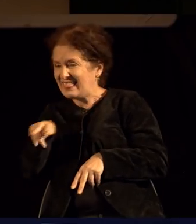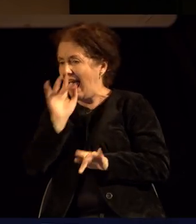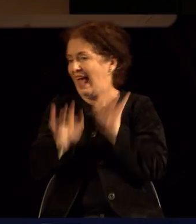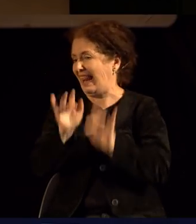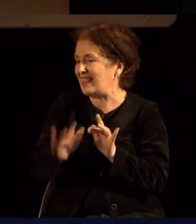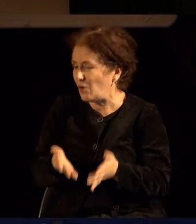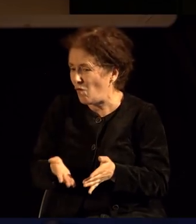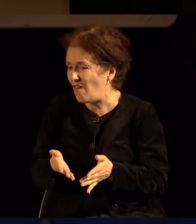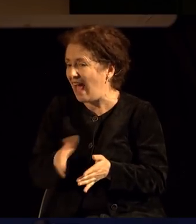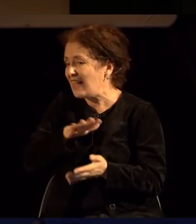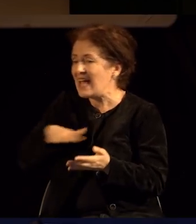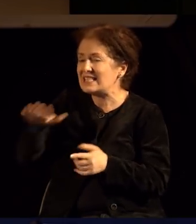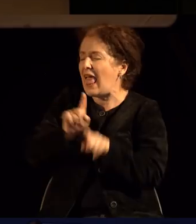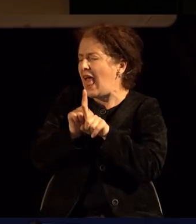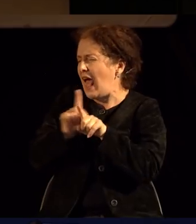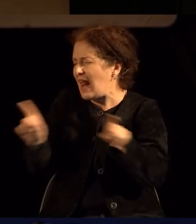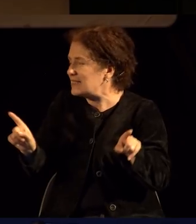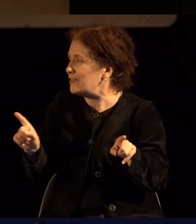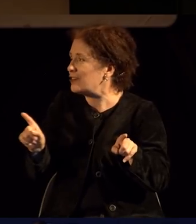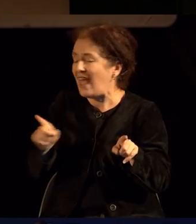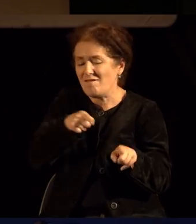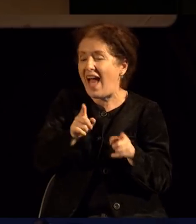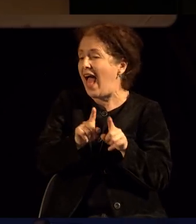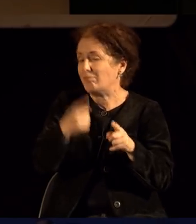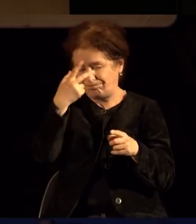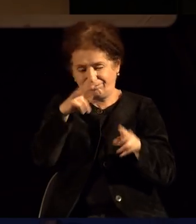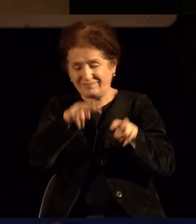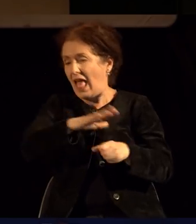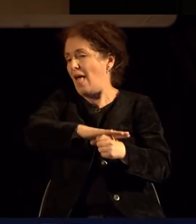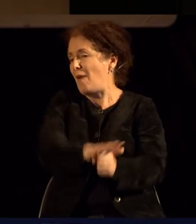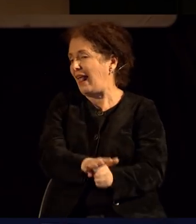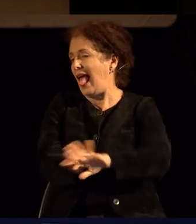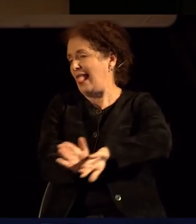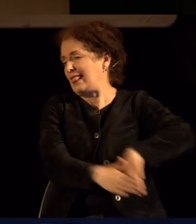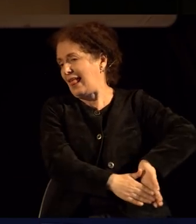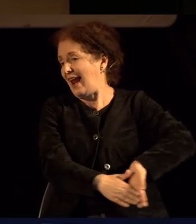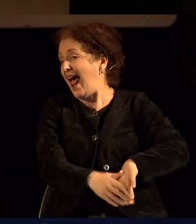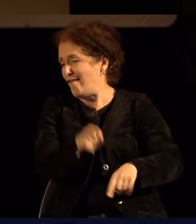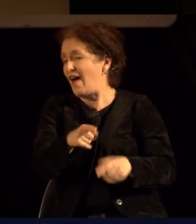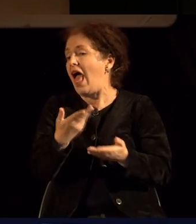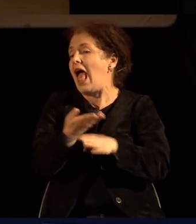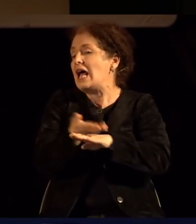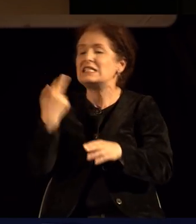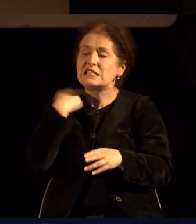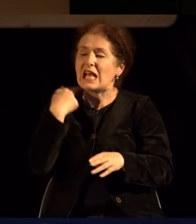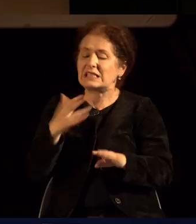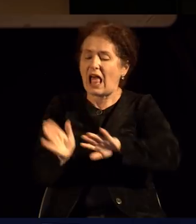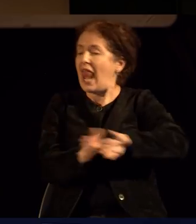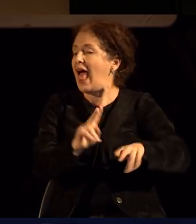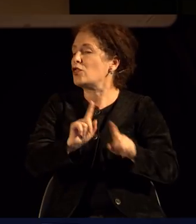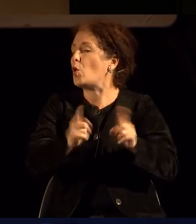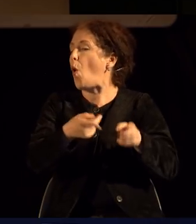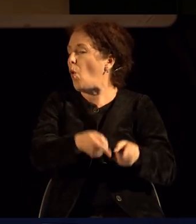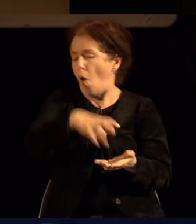Сита различни, не само што се маргинализирани заради својата различност, току, токмутои патриархат сака